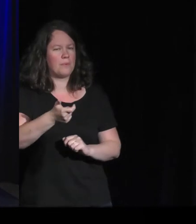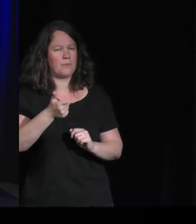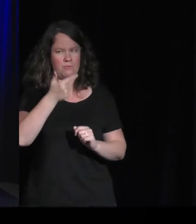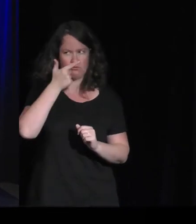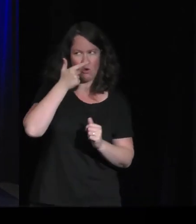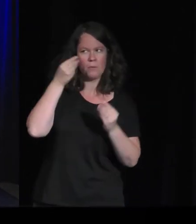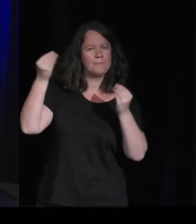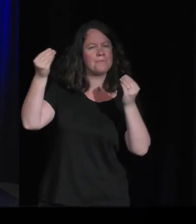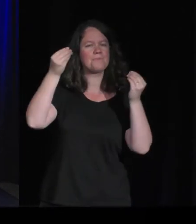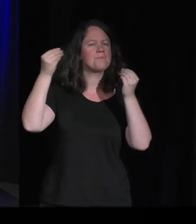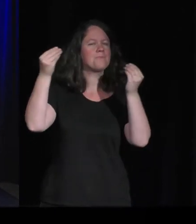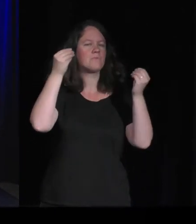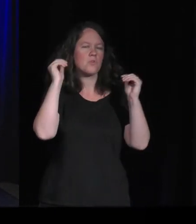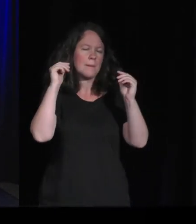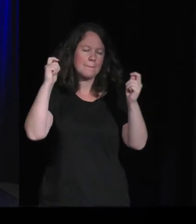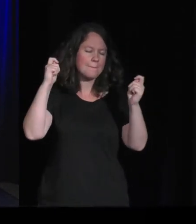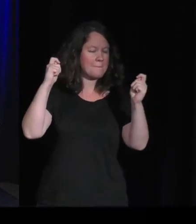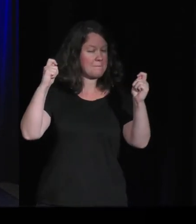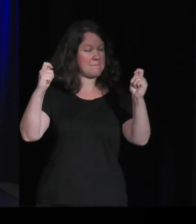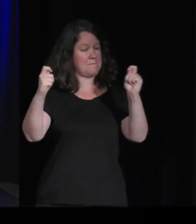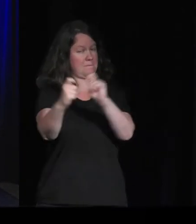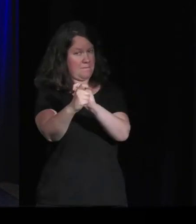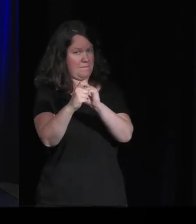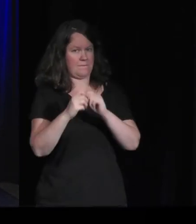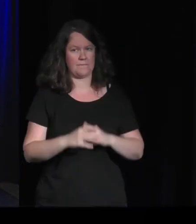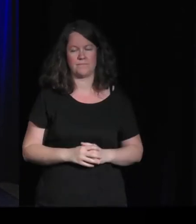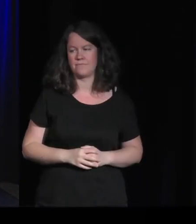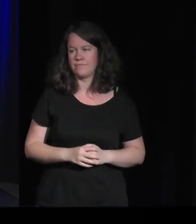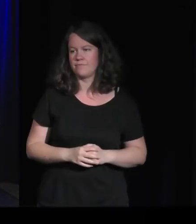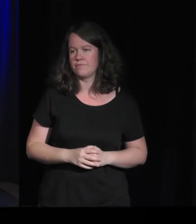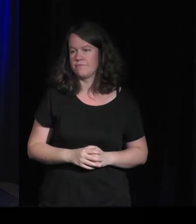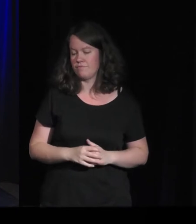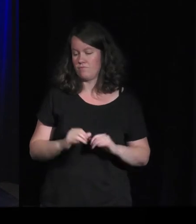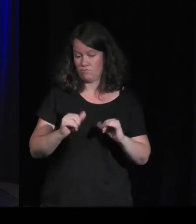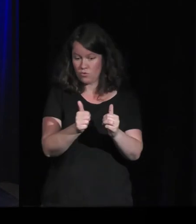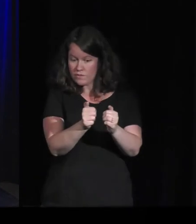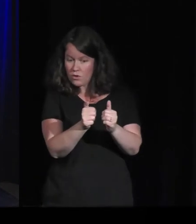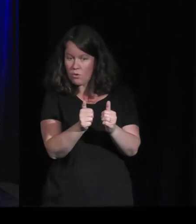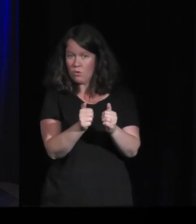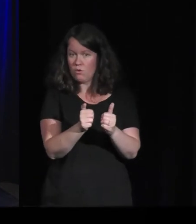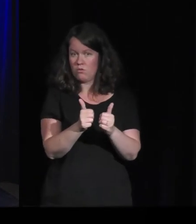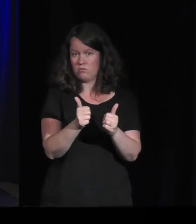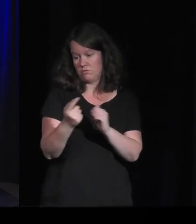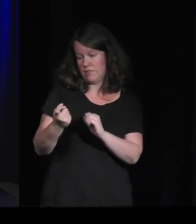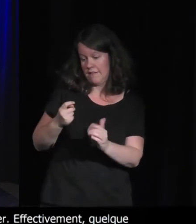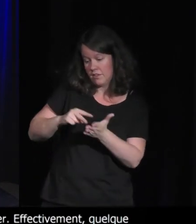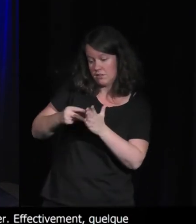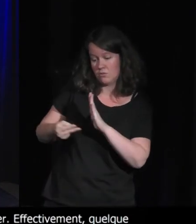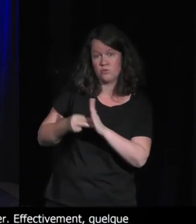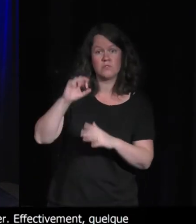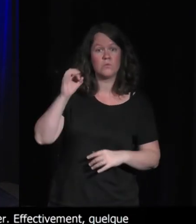est dans l'air, mais enfin, peut-être pour le dire plus prosaïquement, c'est que le jeu vidéo est quand même enfant de la technologie, alors soit,